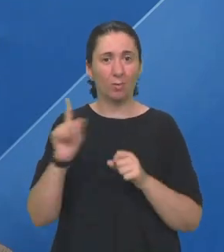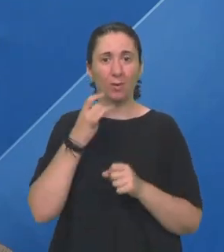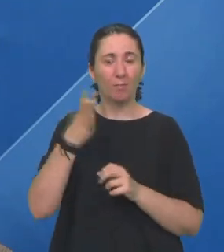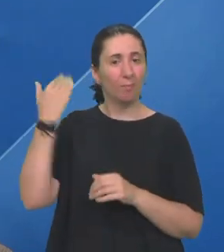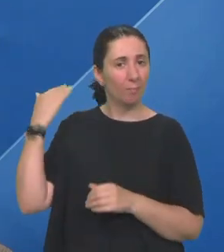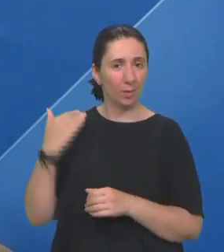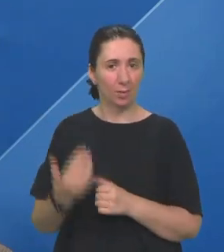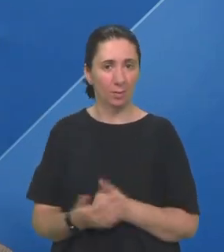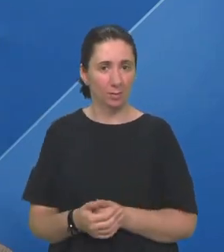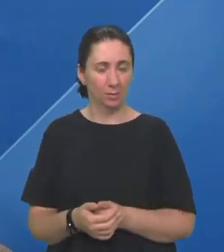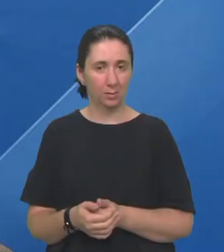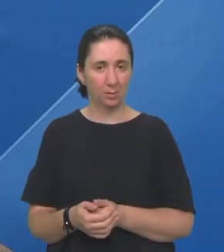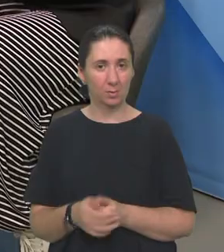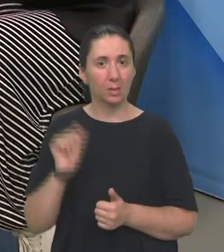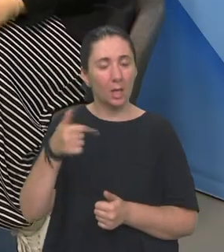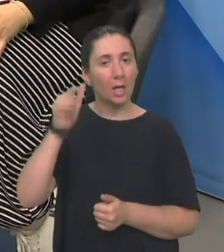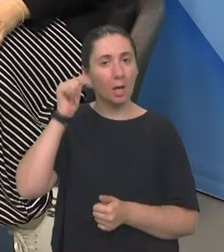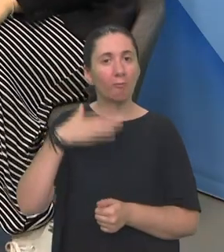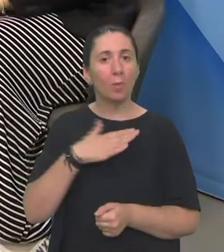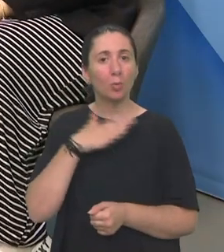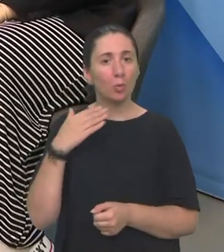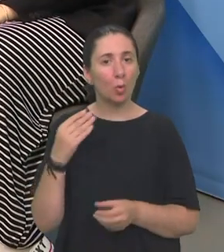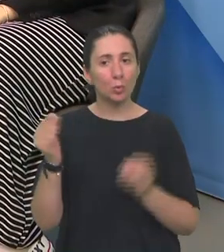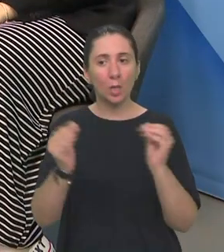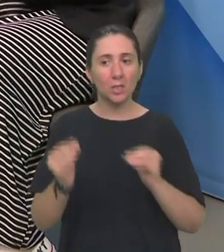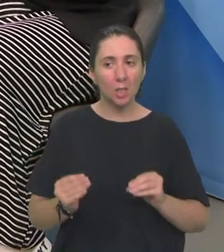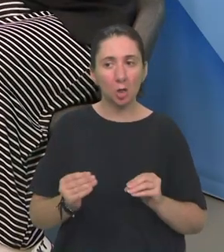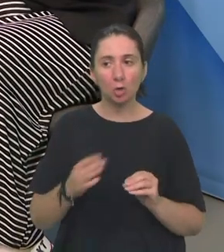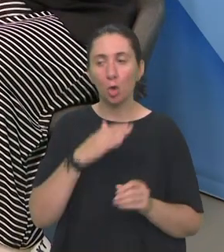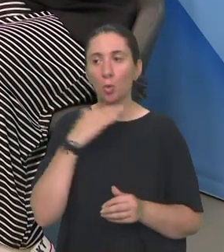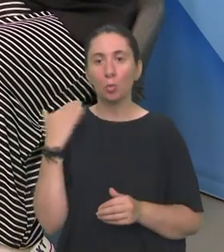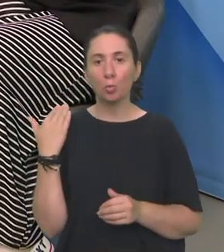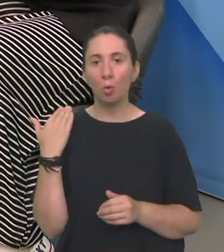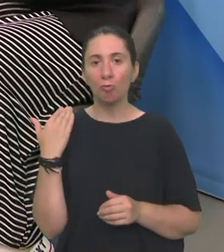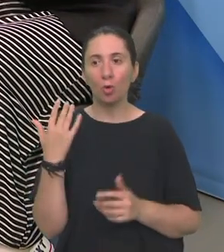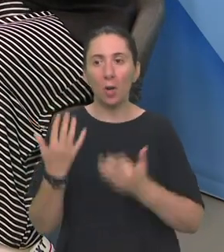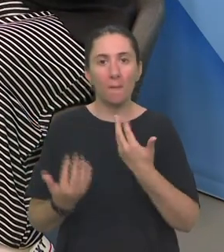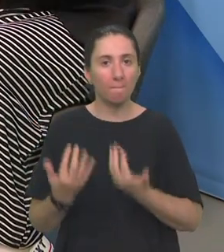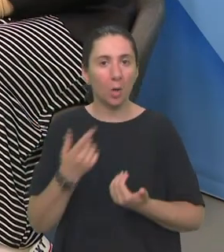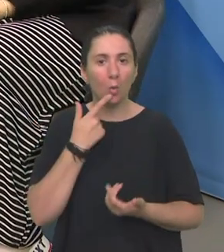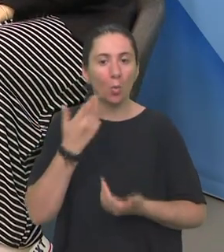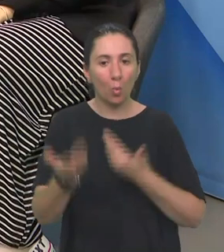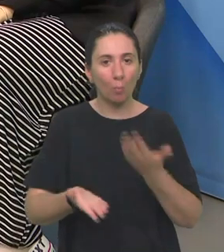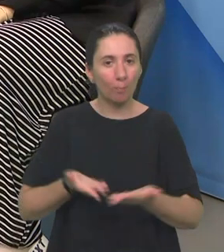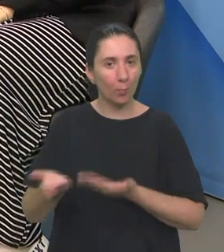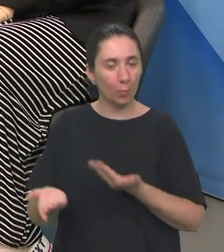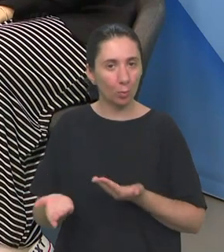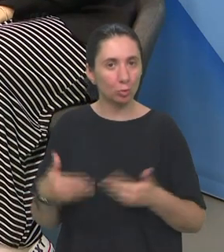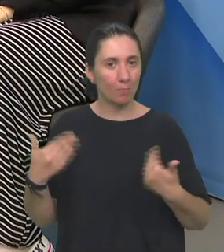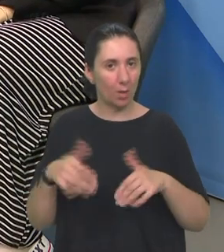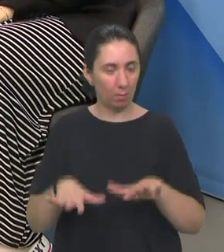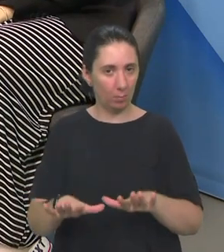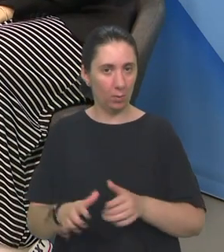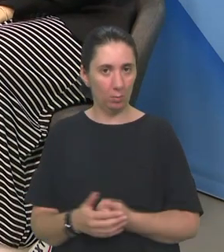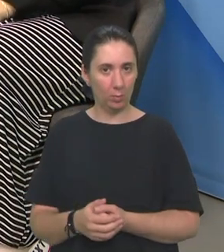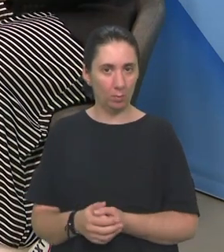ako prije što je bilo Jel Karlovac ima dovoljno sadržaja? Jel ima dovoljno Prilika koje pruža Mladim